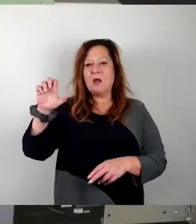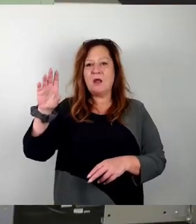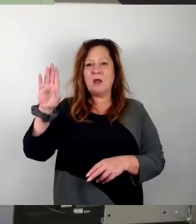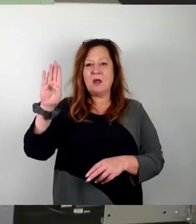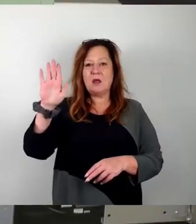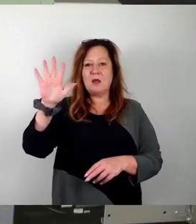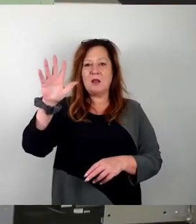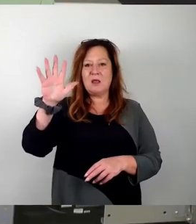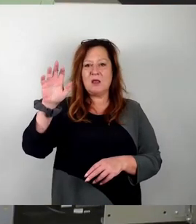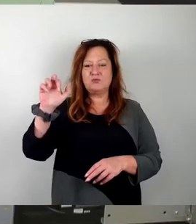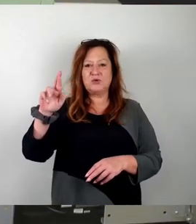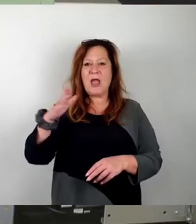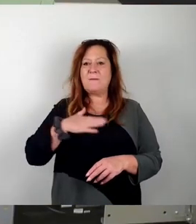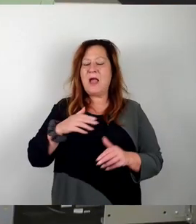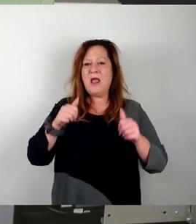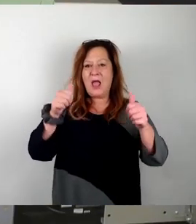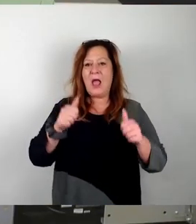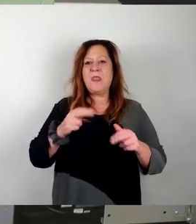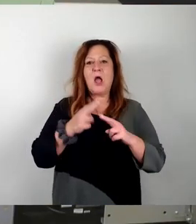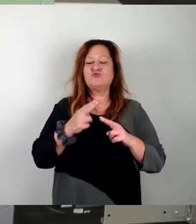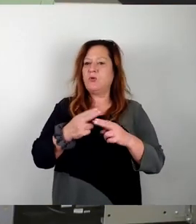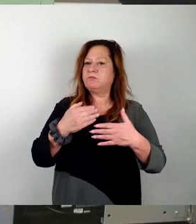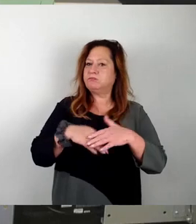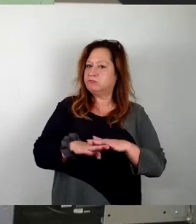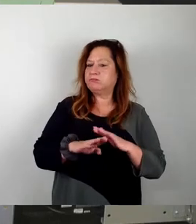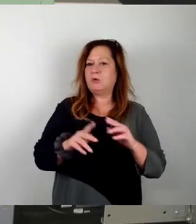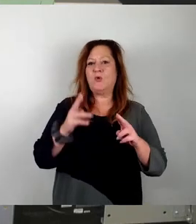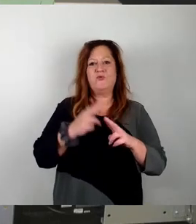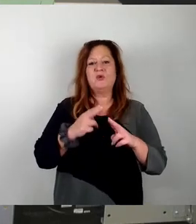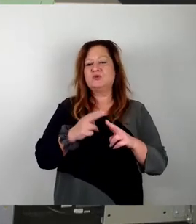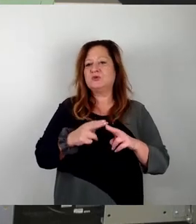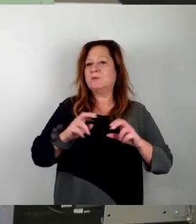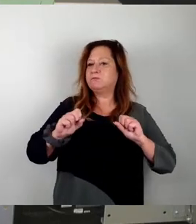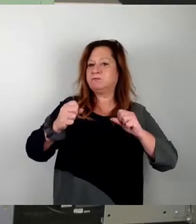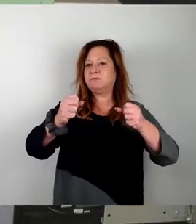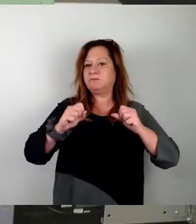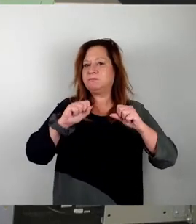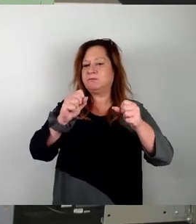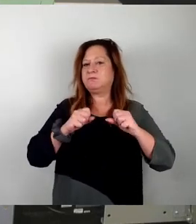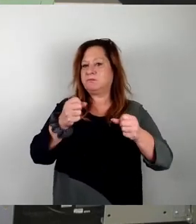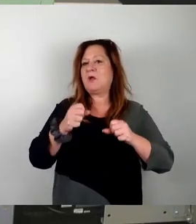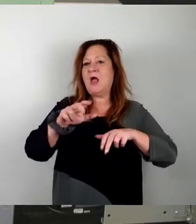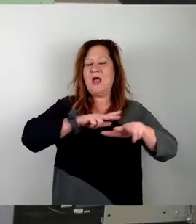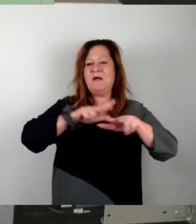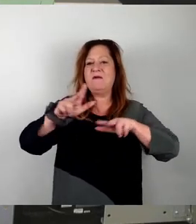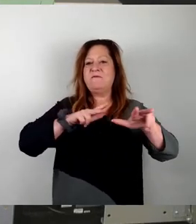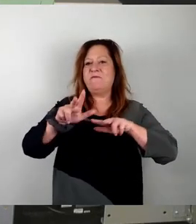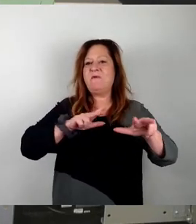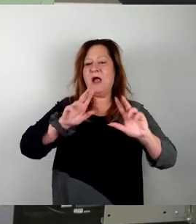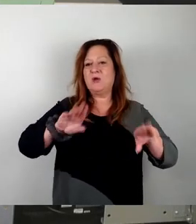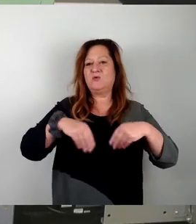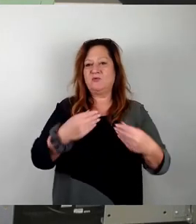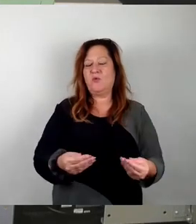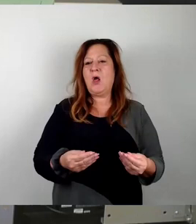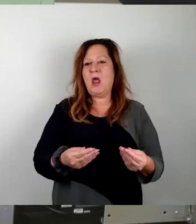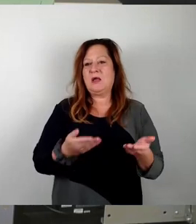eingebracht. Deswegen würde ich jetzt vielleicht ein bisschen auf die Genese des ursprünglichen Verwaltungsvorlages eingehen. 2016 startete